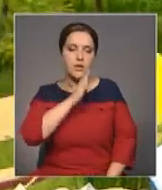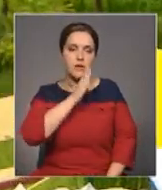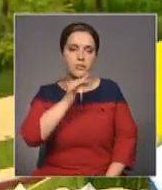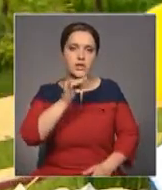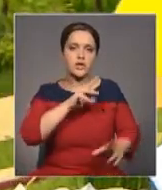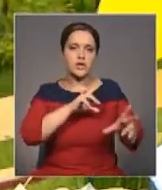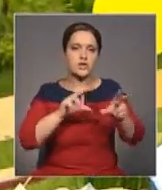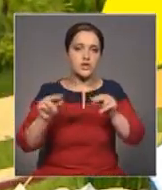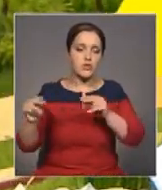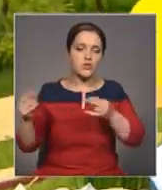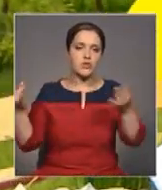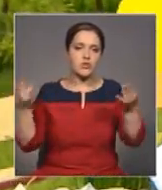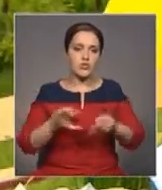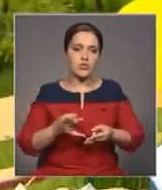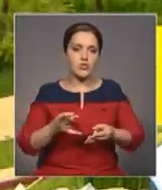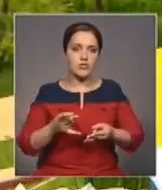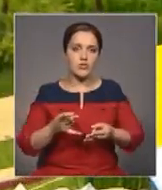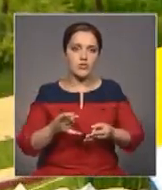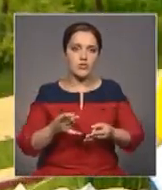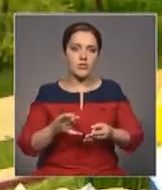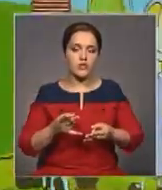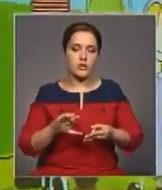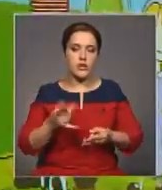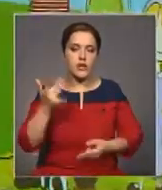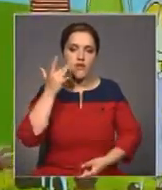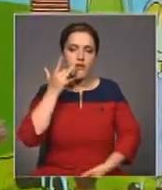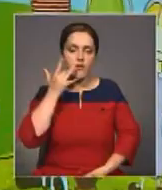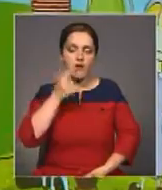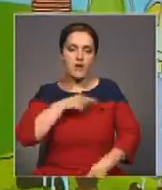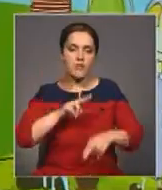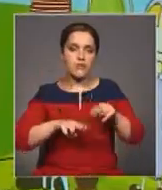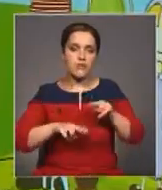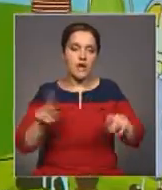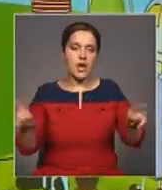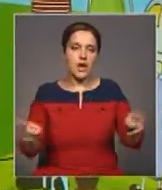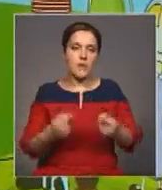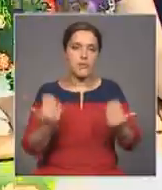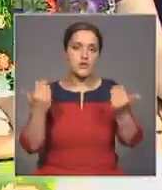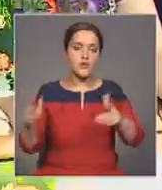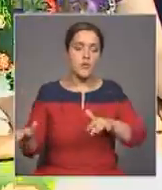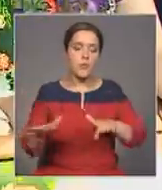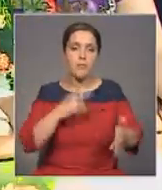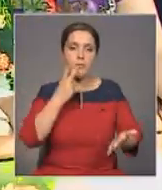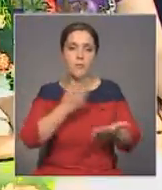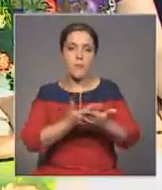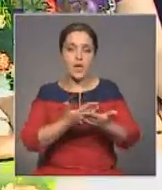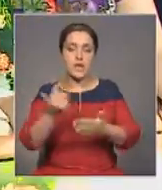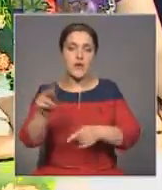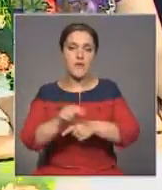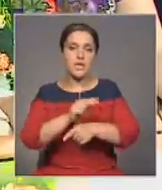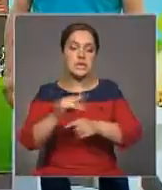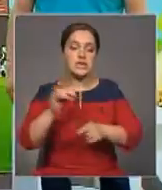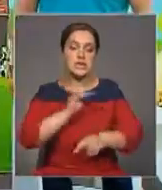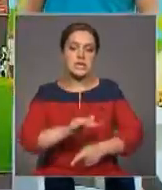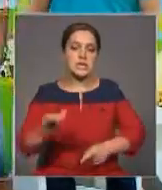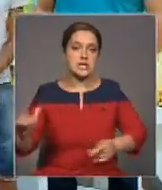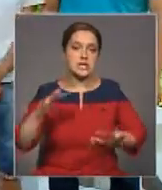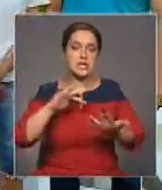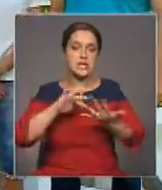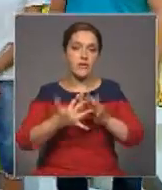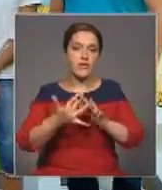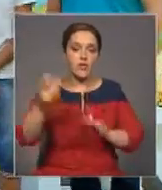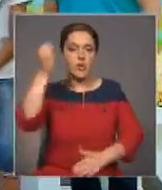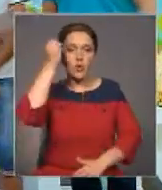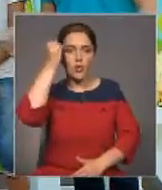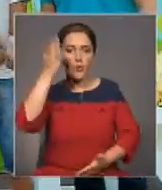и никогда не говорить, что у них все плохо. Сегодняшнее мероприятие показало, что воспитанники СОС детской деревни очень разносторонне